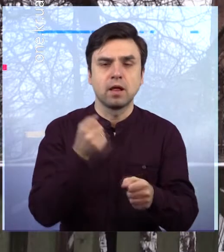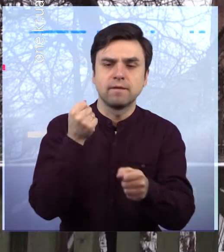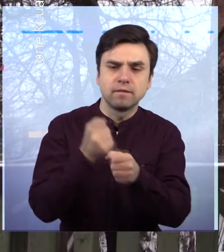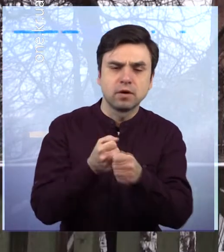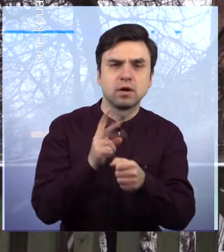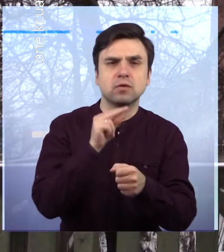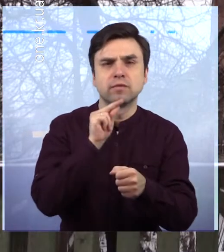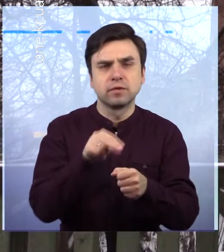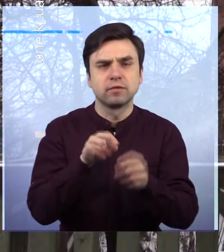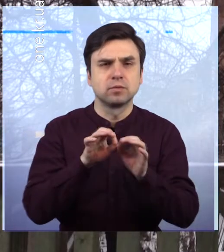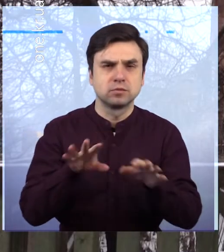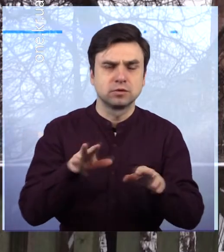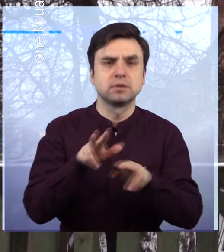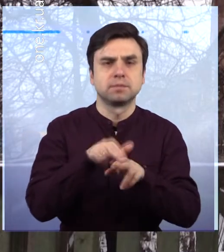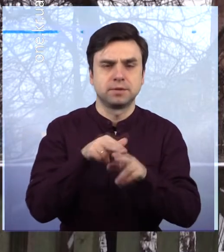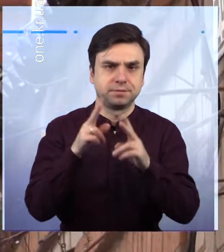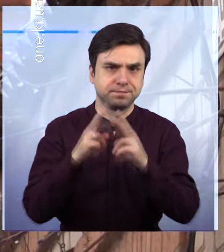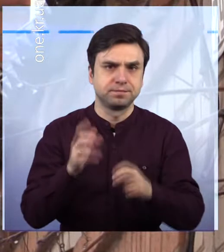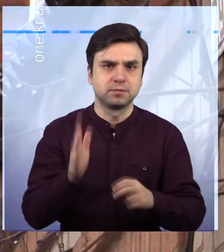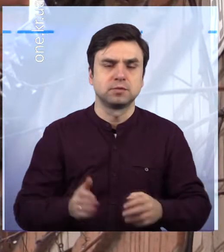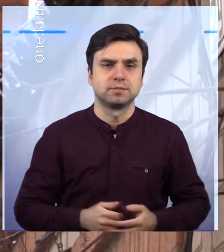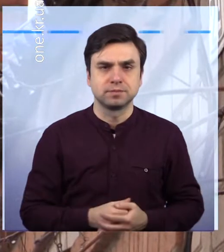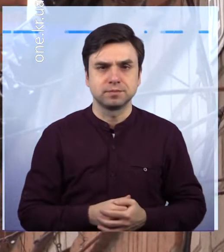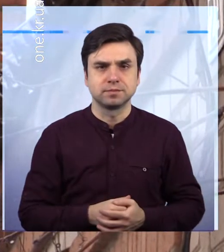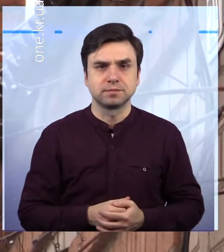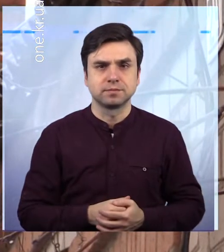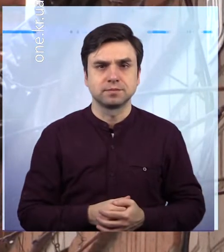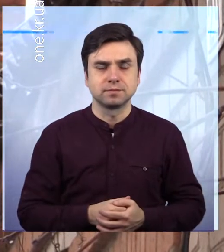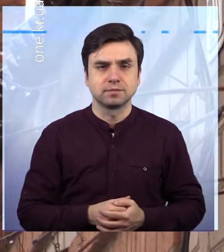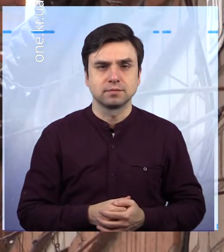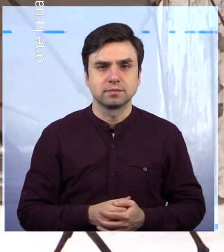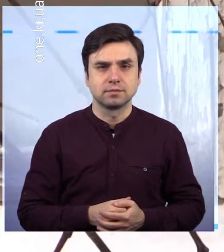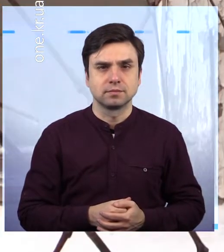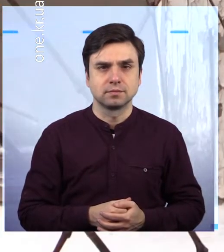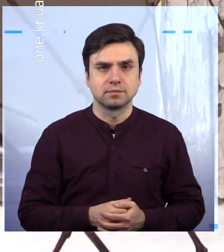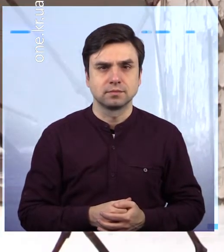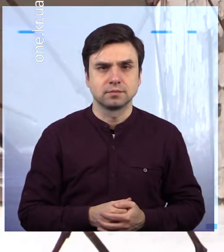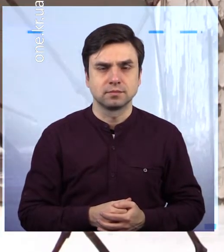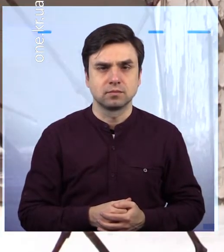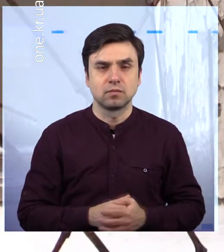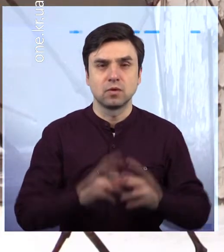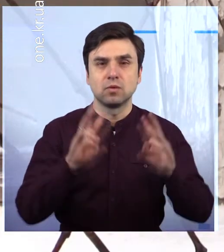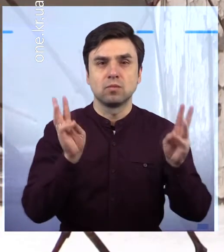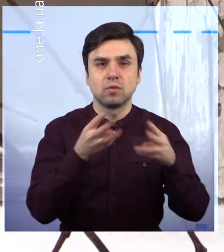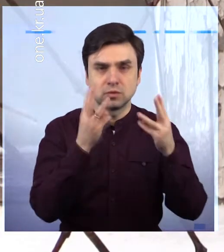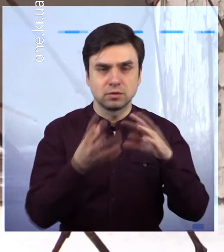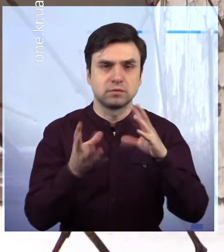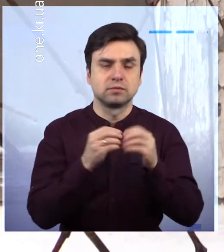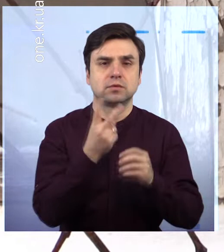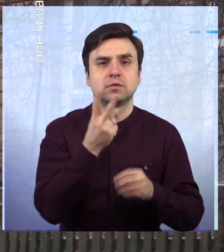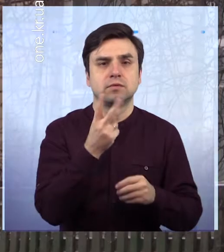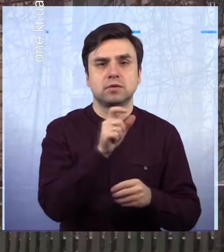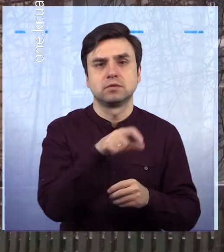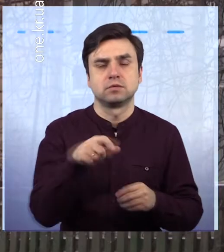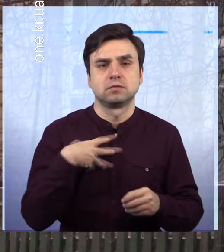іншій кімнаті. Чи саме недопалок призвів до трагедії, або ж люди померли ще до початку пожежі, через інші обставини